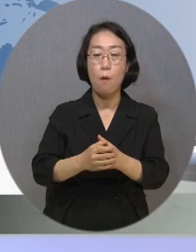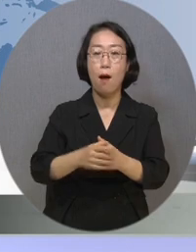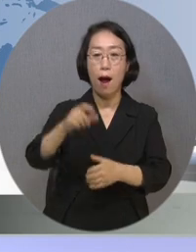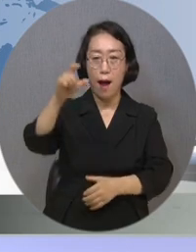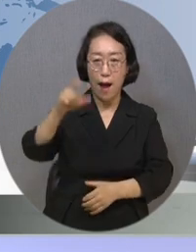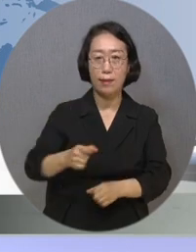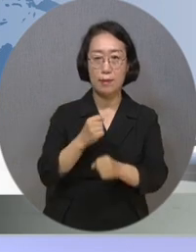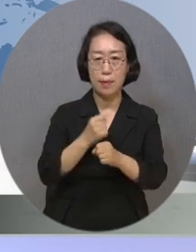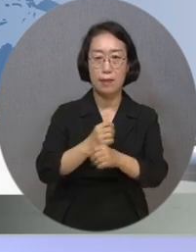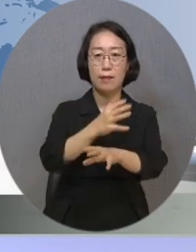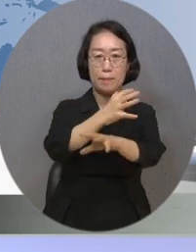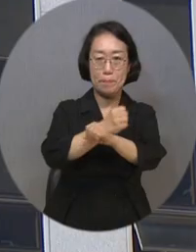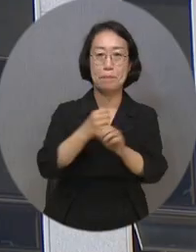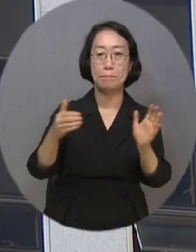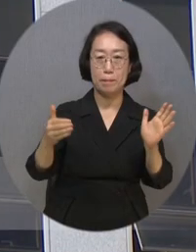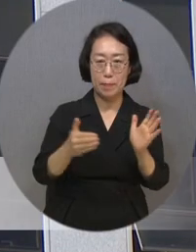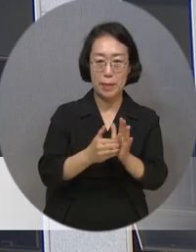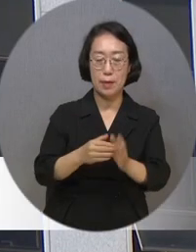체결했습니다.